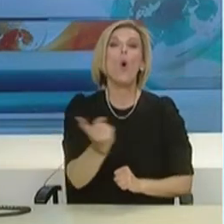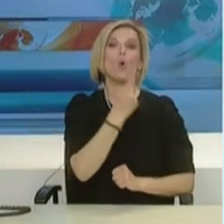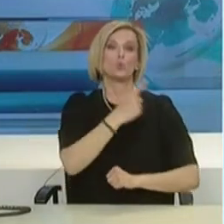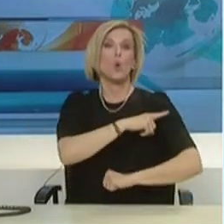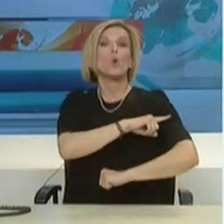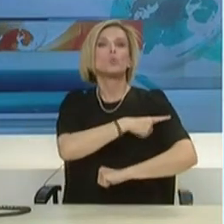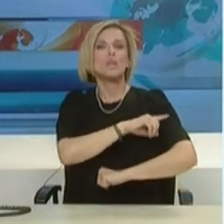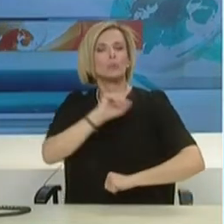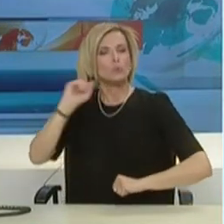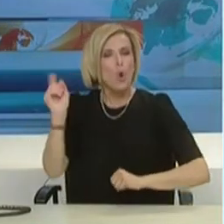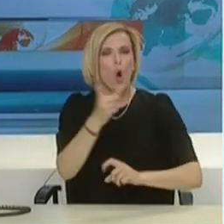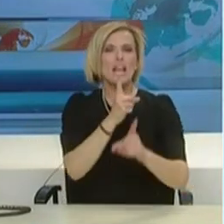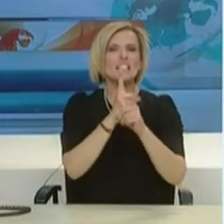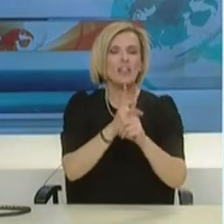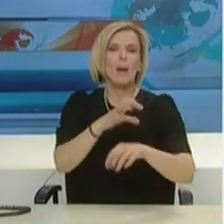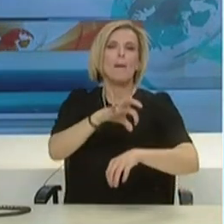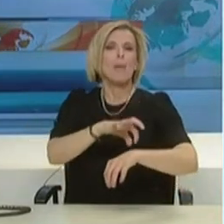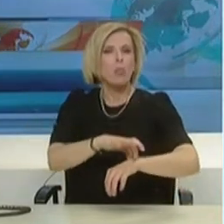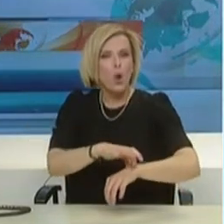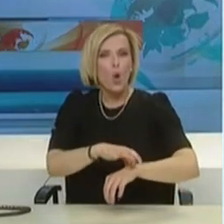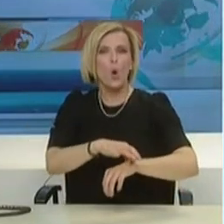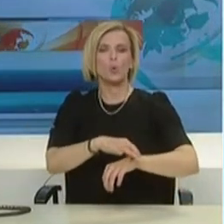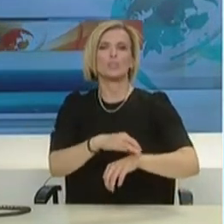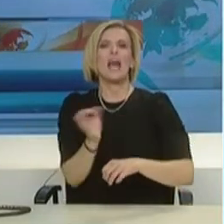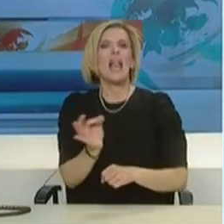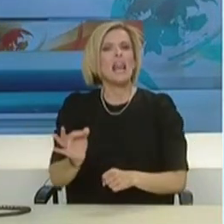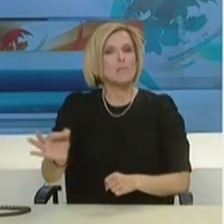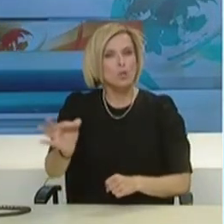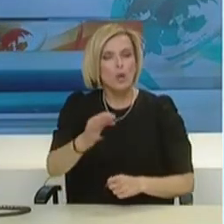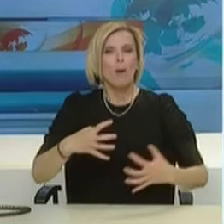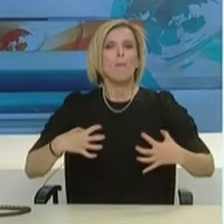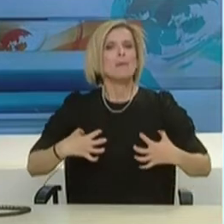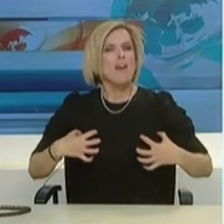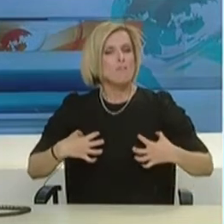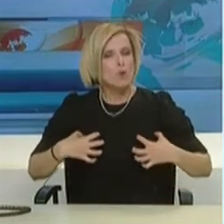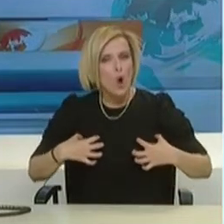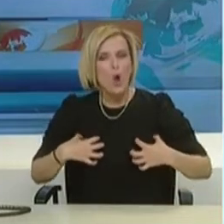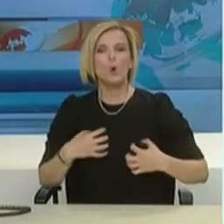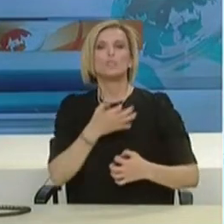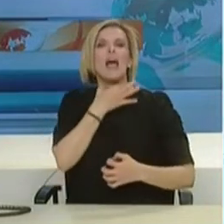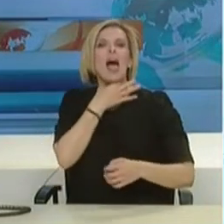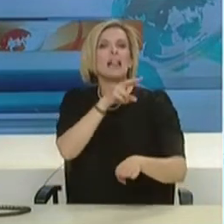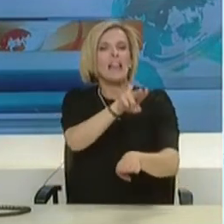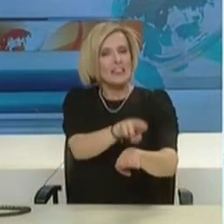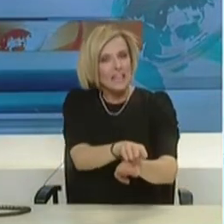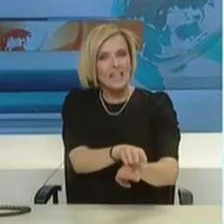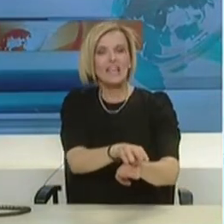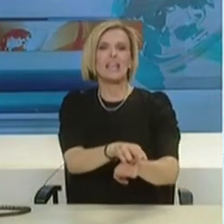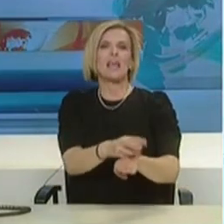στους γιατρούς όλων των ειδικοτήτων, παθολόγους, λοιμοξιολόγους, πνευμονιολόγους, εντατικολόγους,